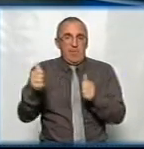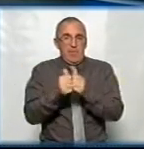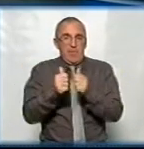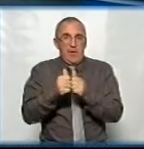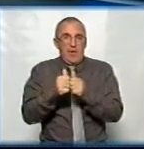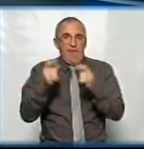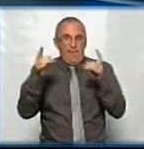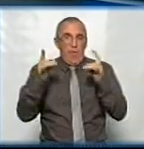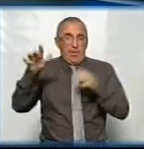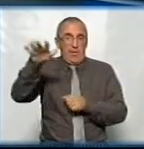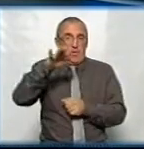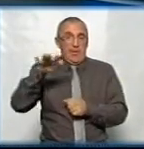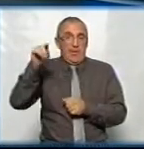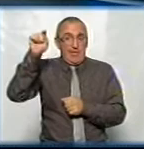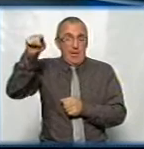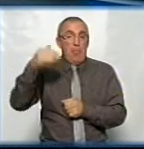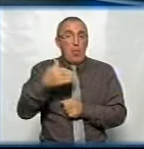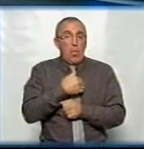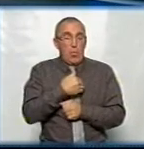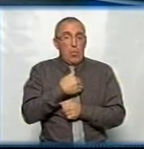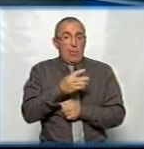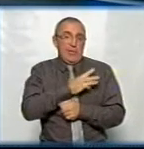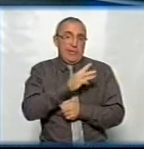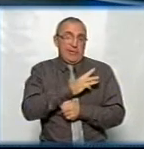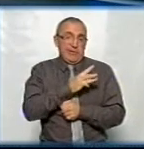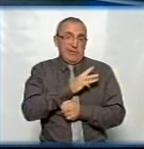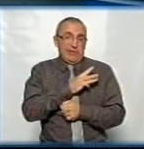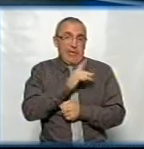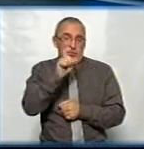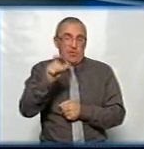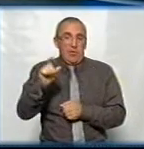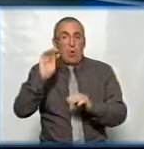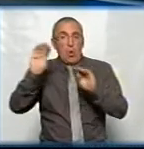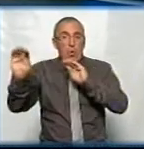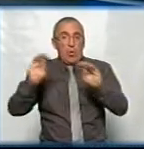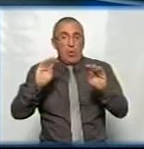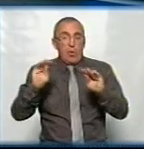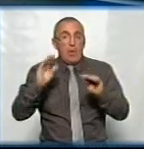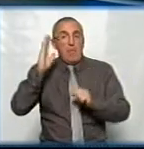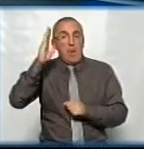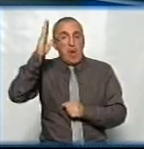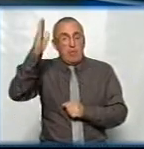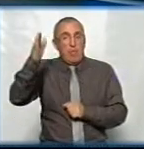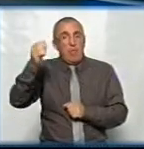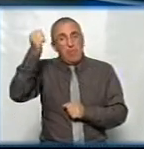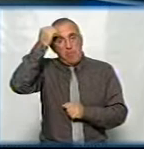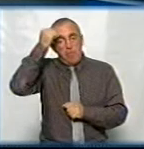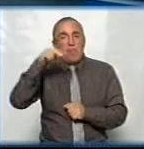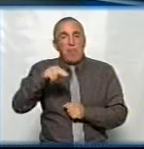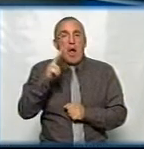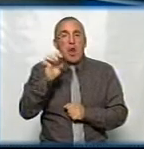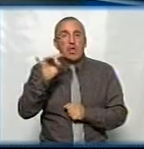фортеці нашої, і, власне, там хочуть ініціатори розташувати майбутній пам'ятник Петру